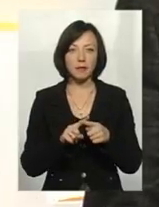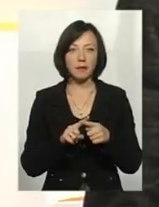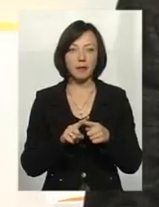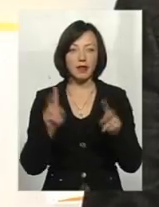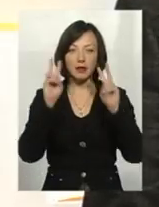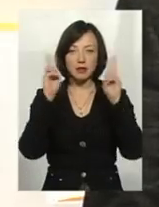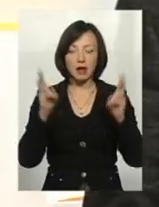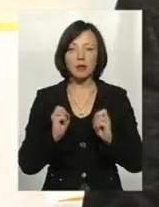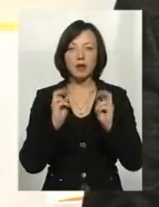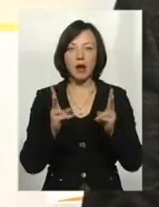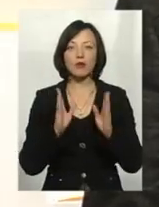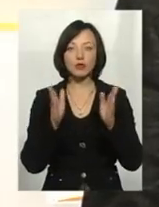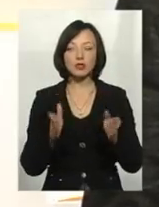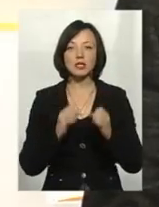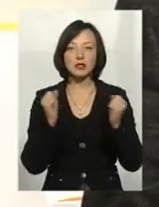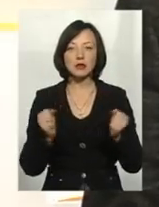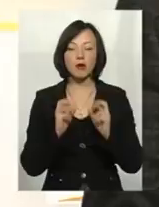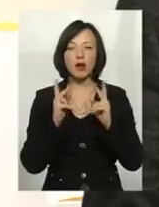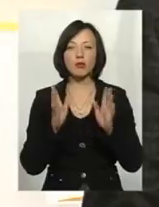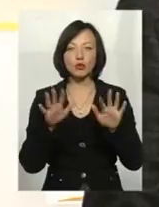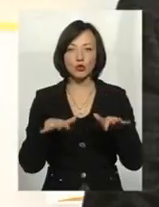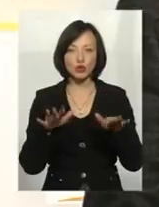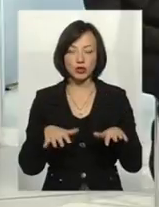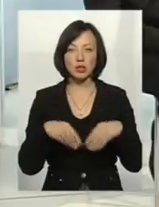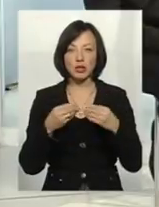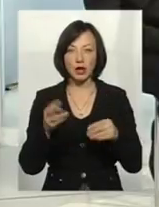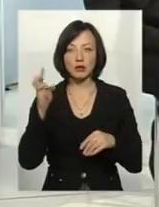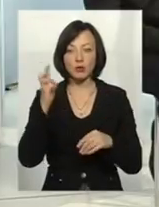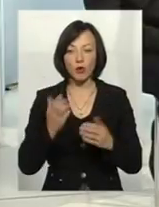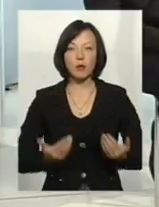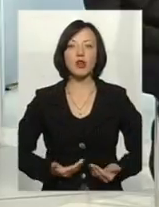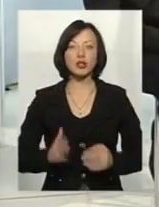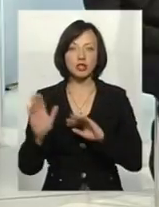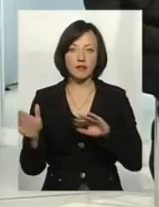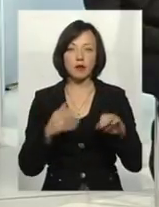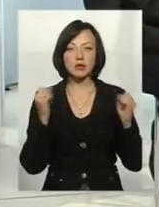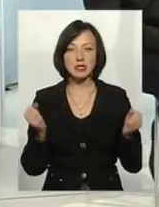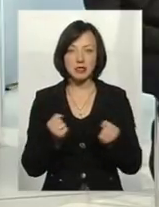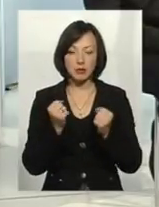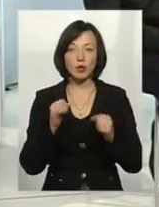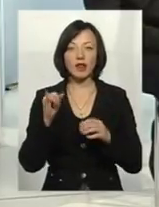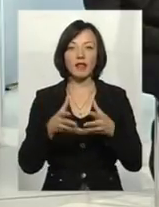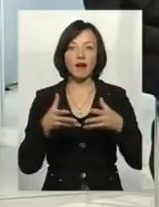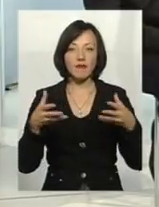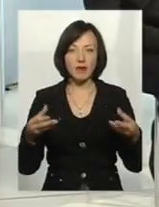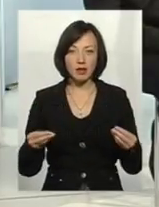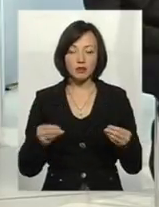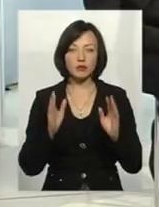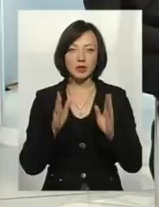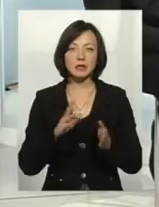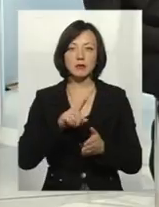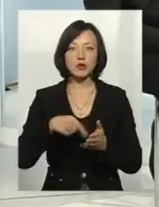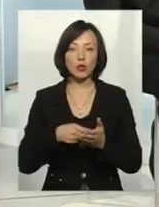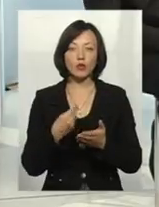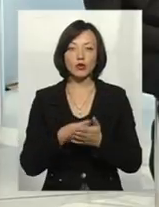знаємо, як буде у нас зима, як буде у нас дощі. Тобто, дай Бог, переживемо зиму і навесно будемо зарибовувати. міського бюджету